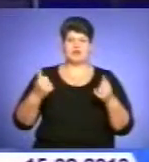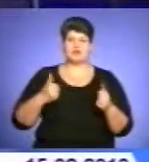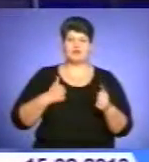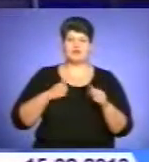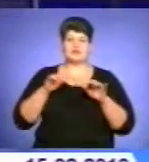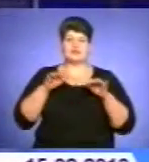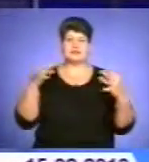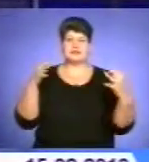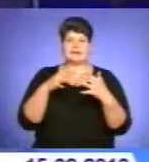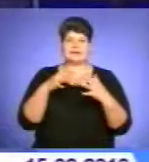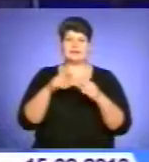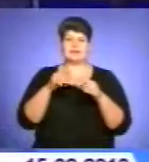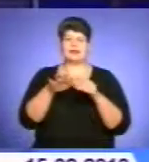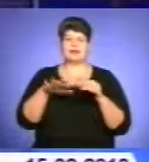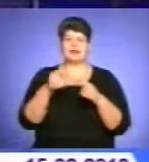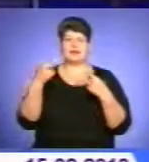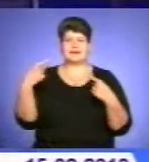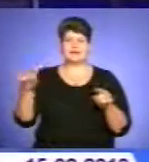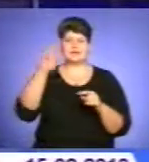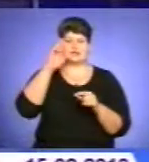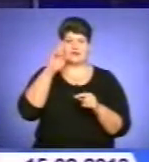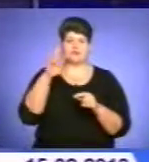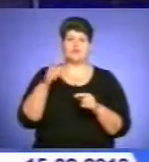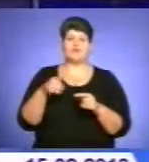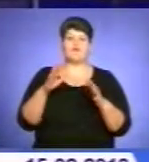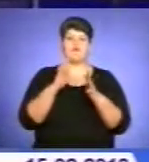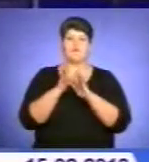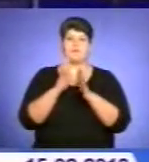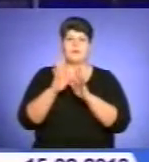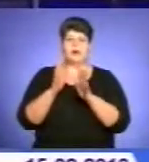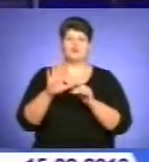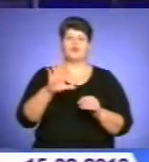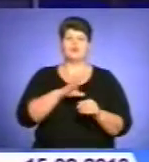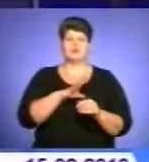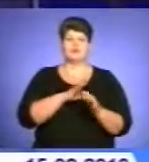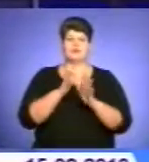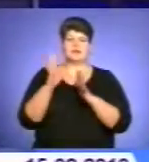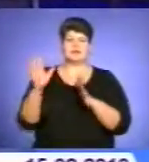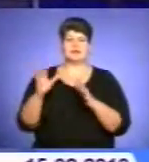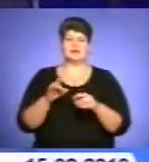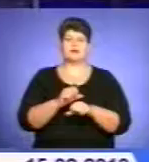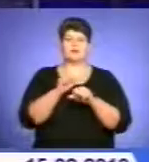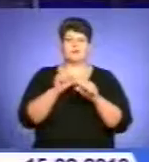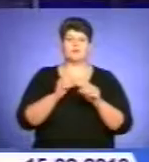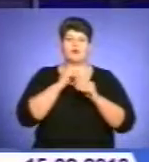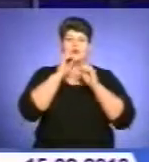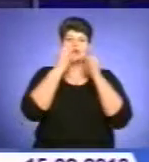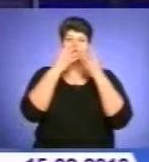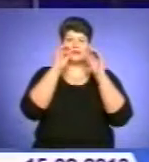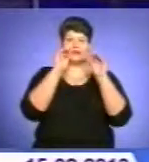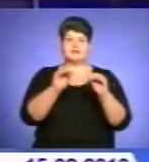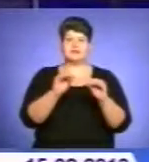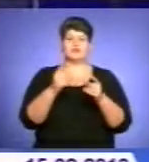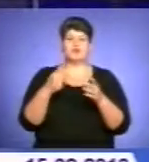території інших держав. У парку національного відродження Тернополя відбувся мітинг реквієм та покладання квітів до пам